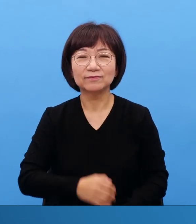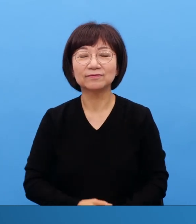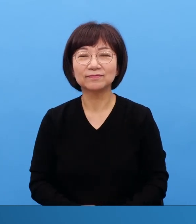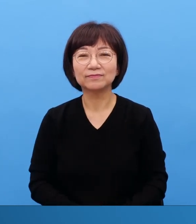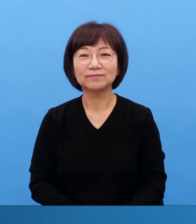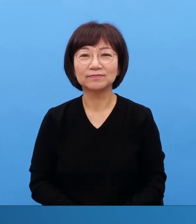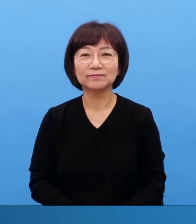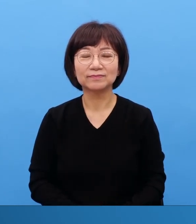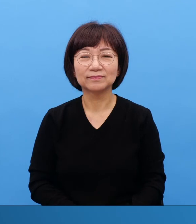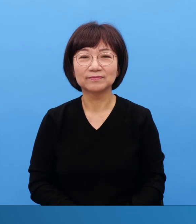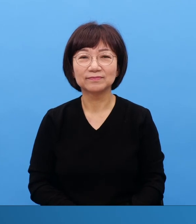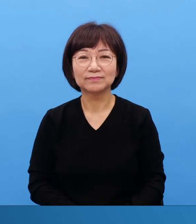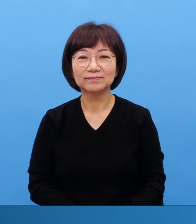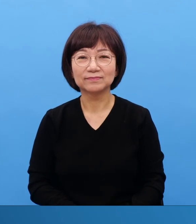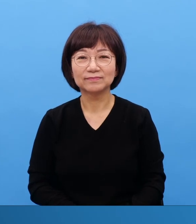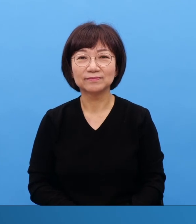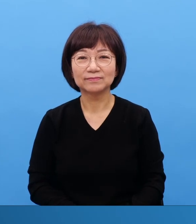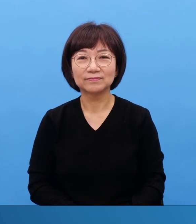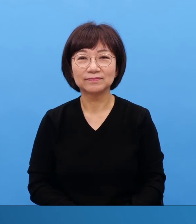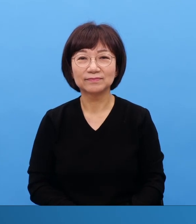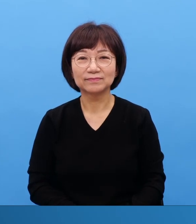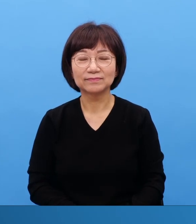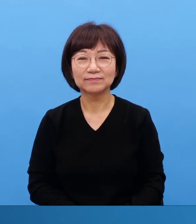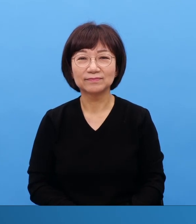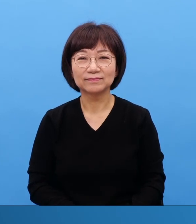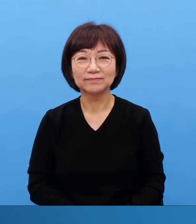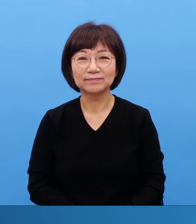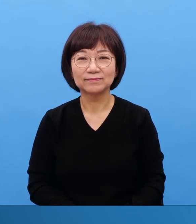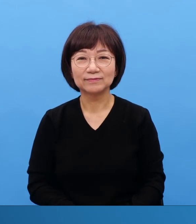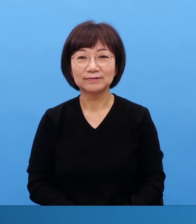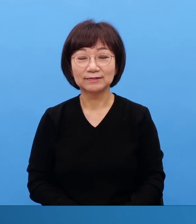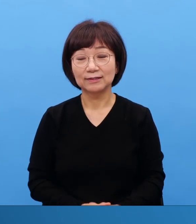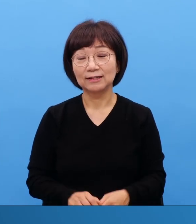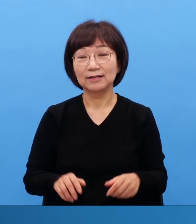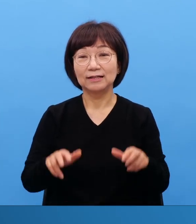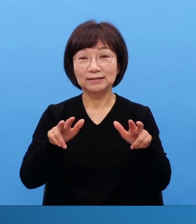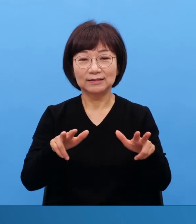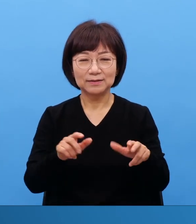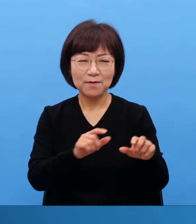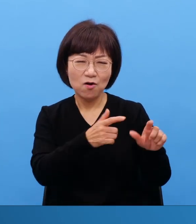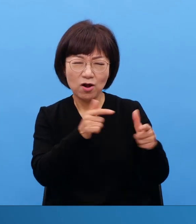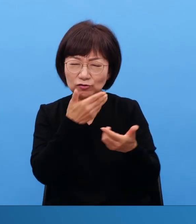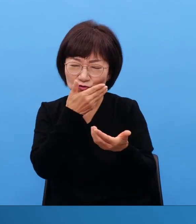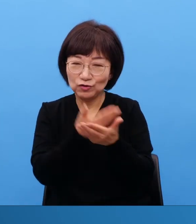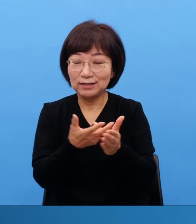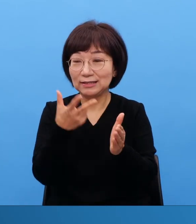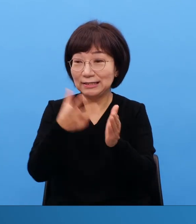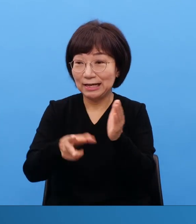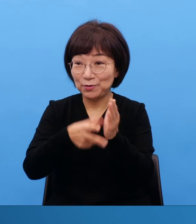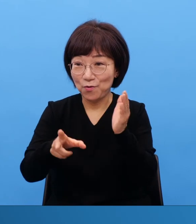건물만큼 중요한 게 요즘은 다 이게 지금 조그만한 컴퓨터에 닫아갈 수 있어요 얼마든지 남길 수 있어요